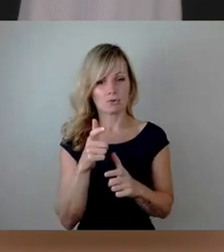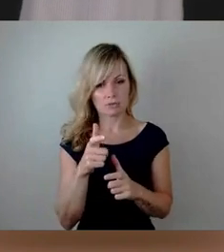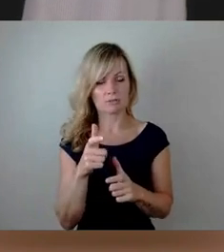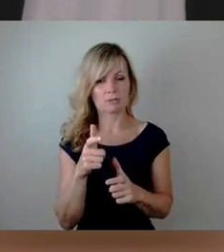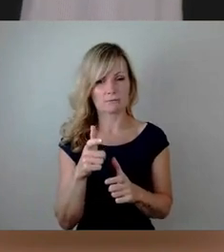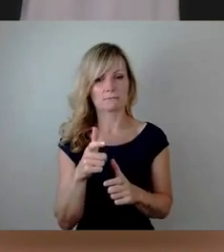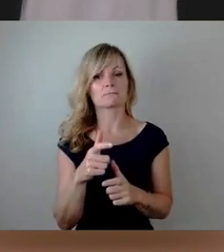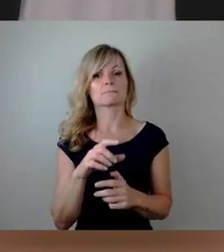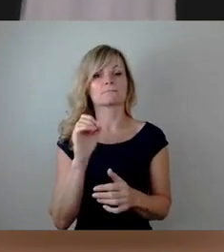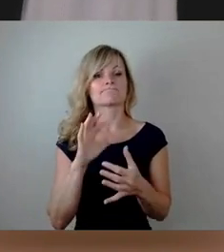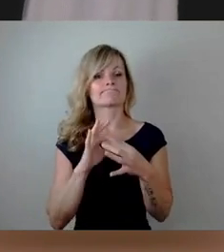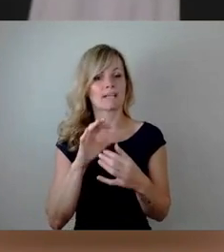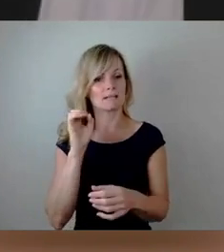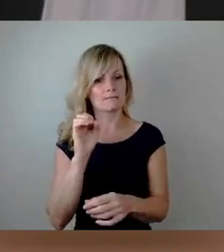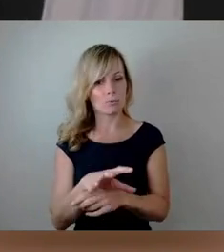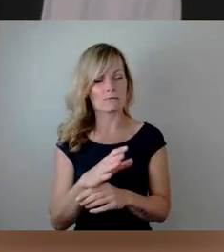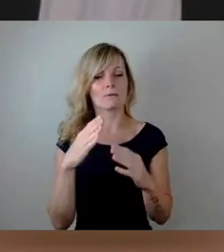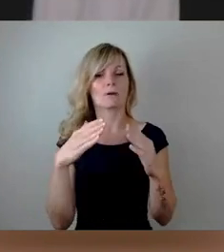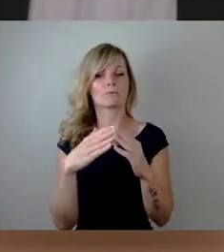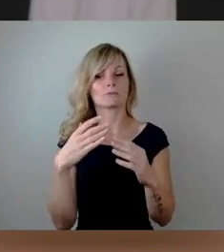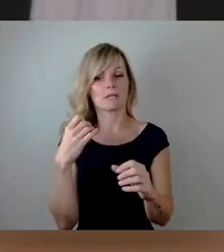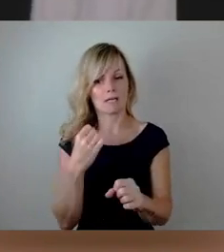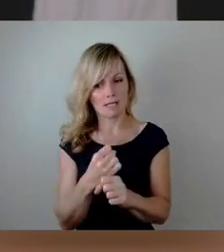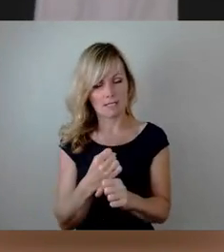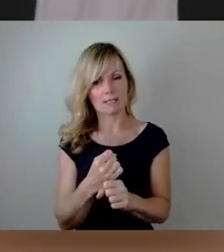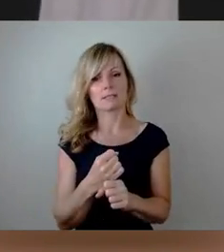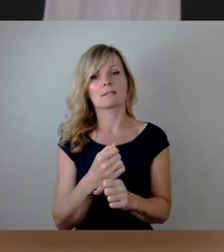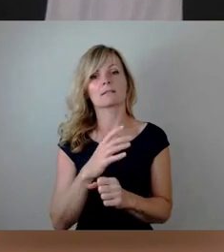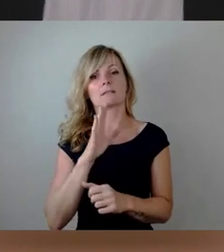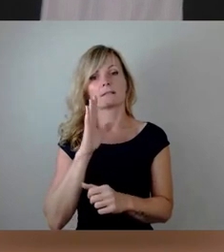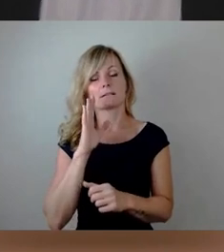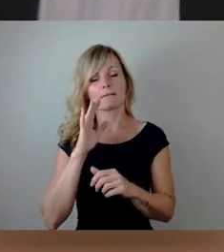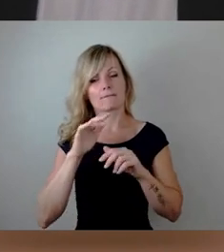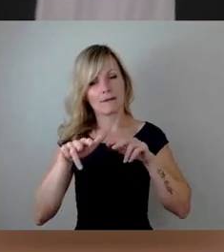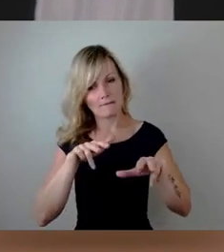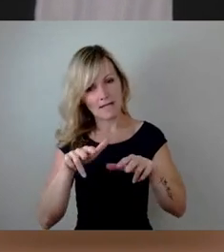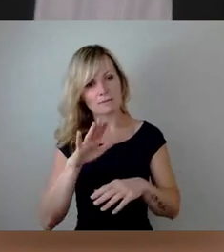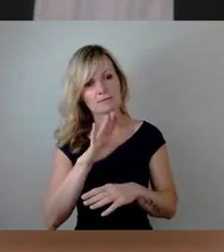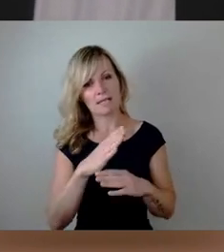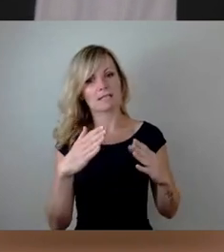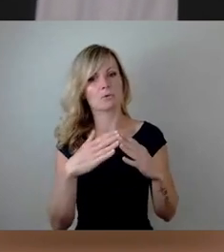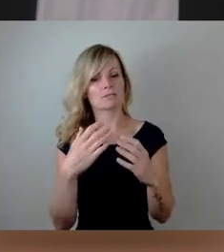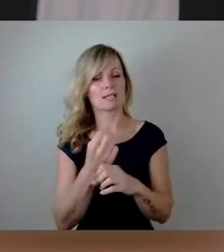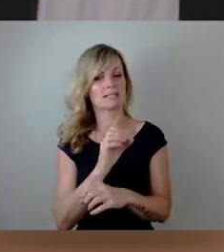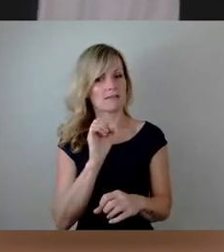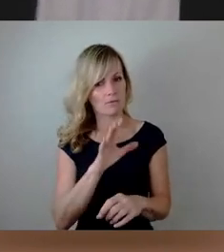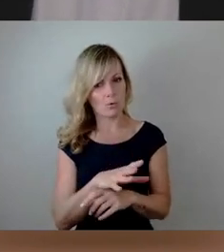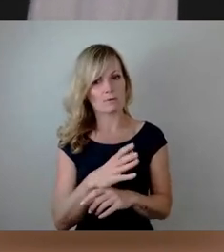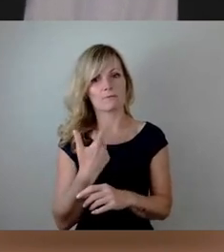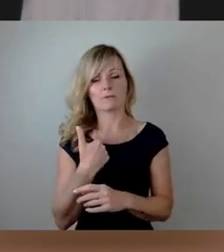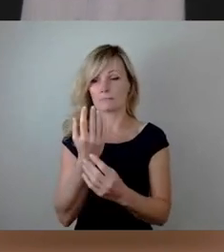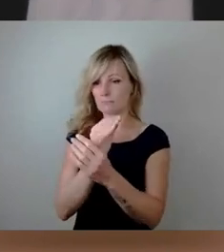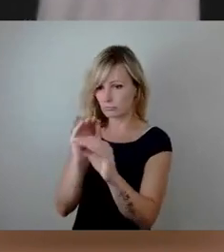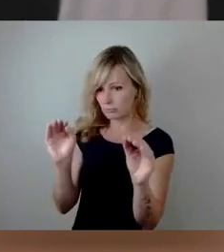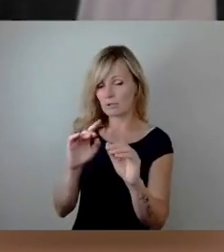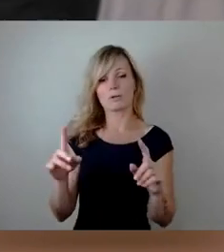Entwurf des Haushalts, der Verwaltung zu informieren. Und dann würde ich dann noch